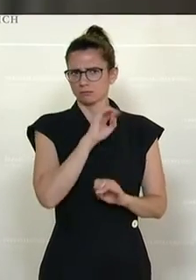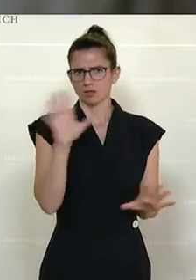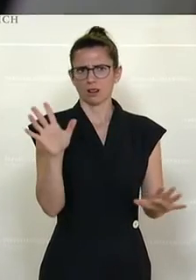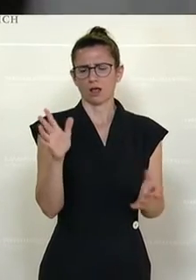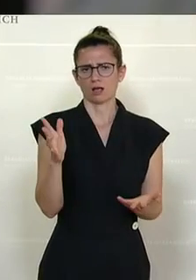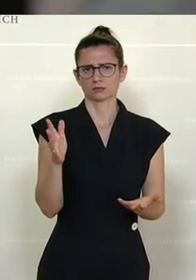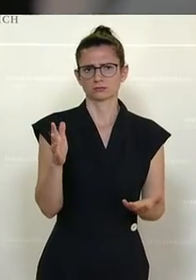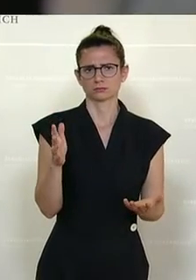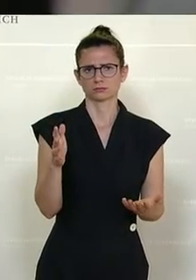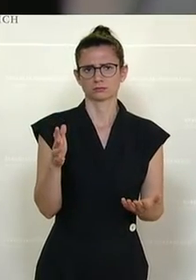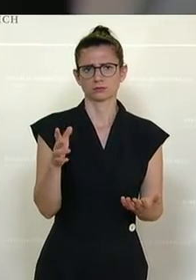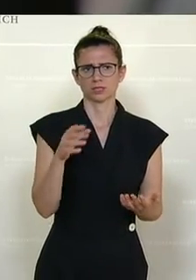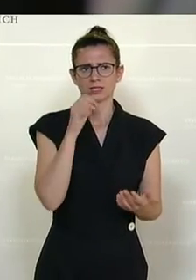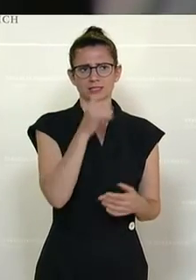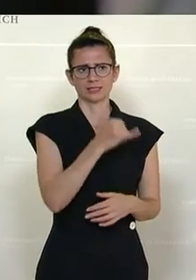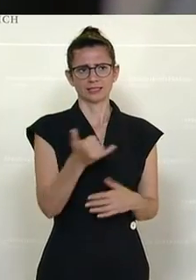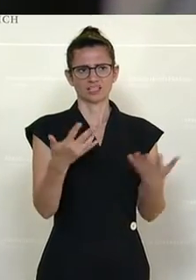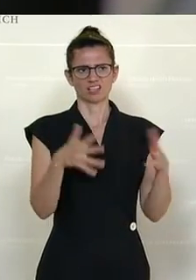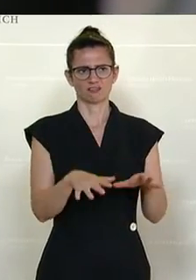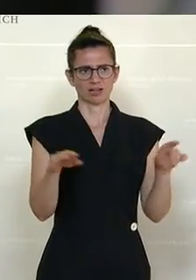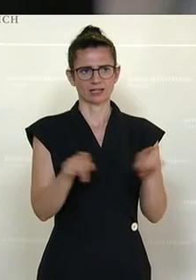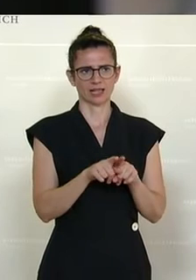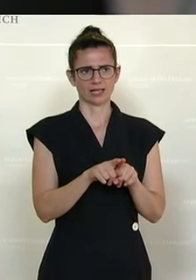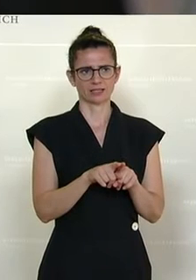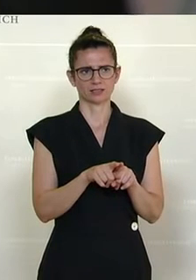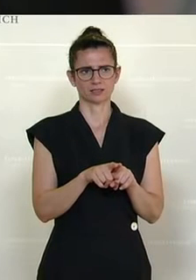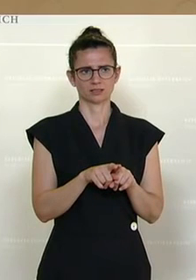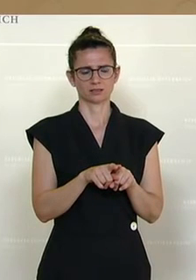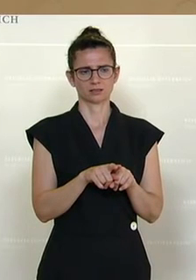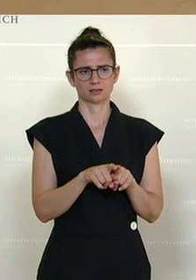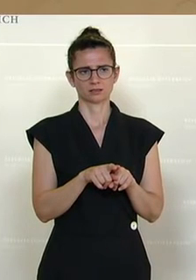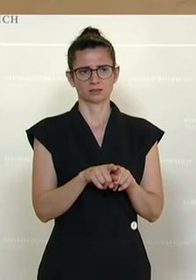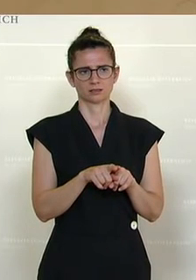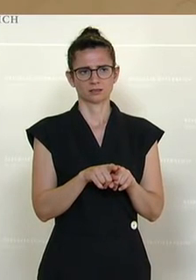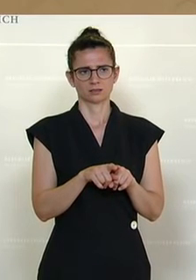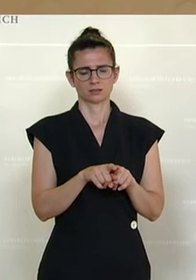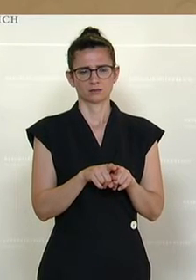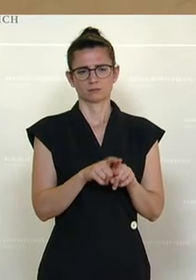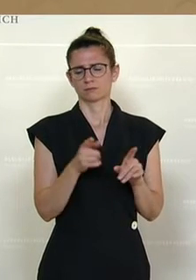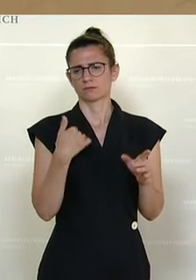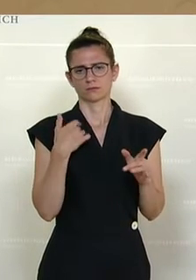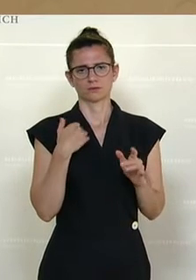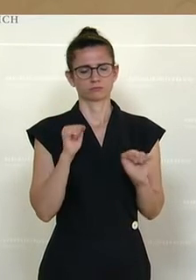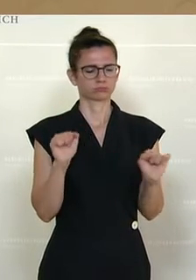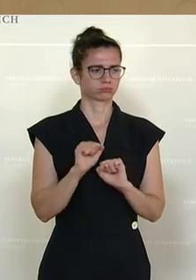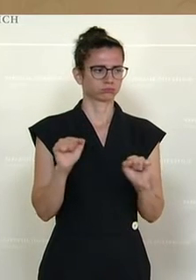jeder Fall gleich ist, wie er ist. Es sind tragische,